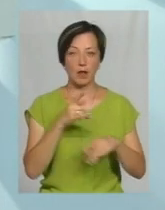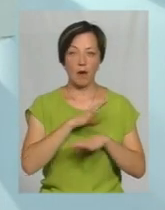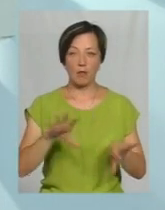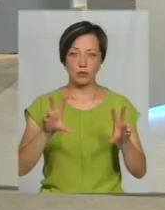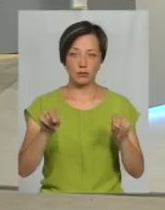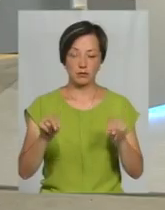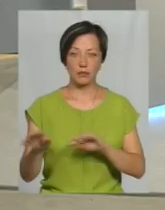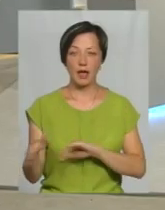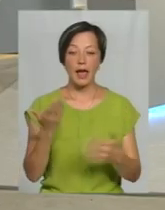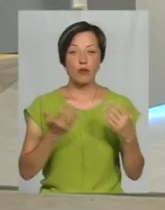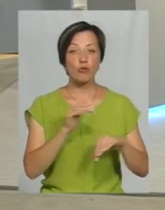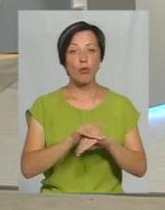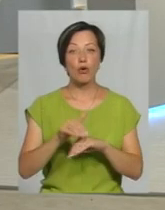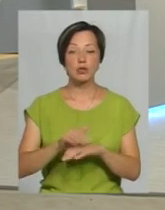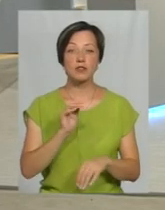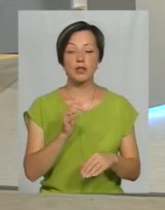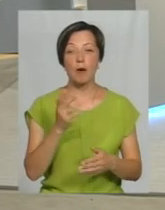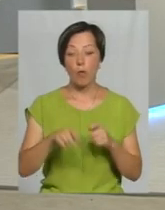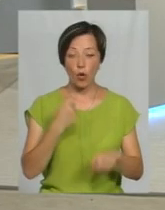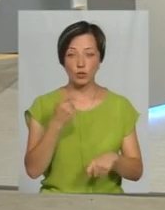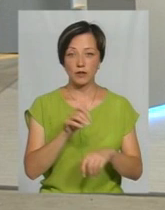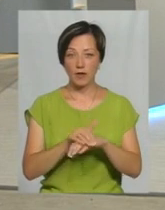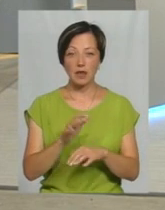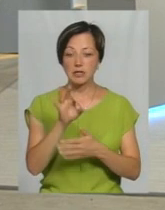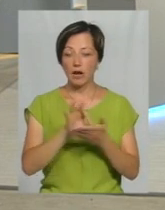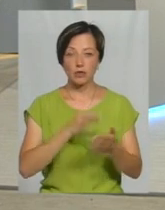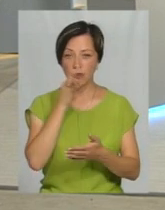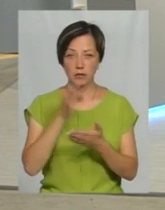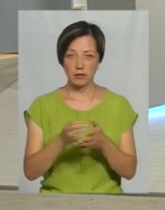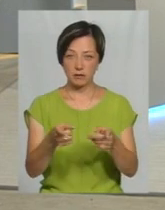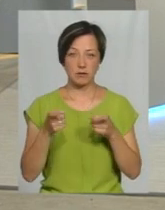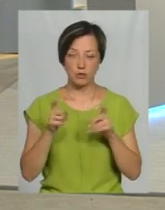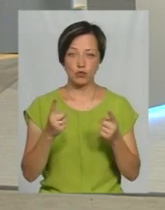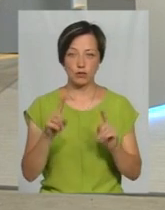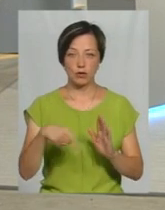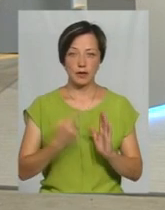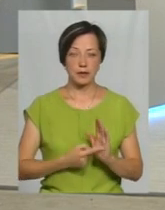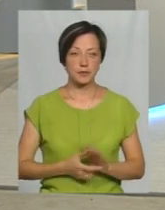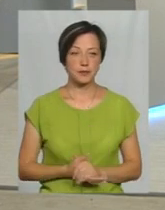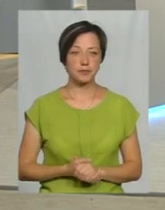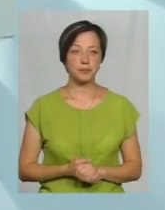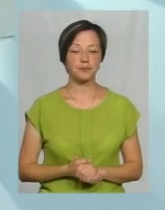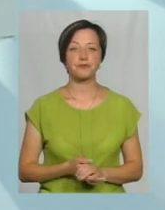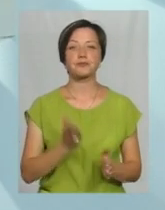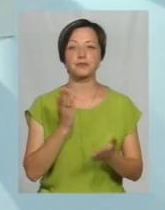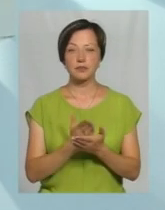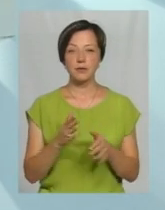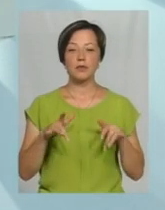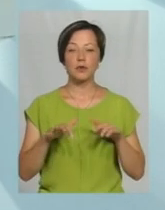якщо порушення виявлені, чому одразу не притягують до відповідальності? Тому що є процедура,